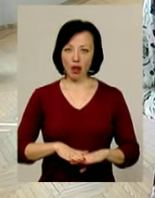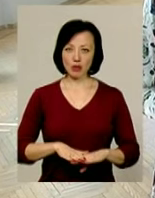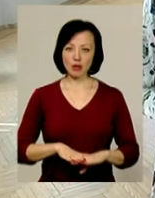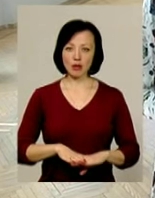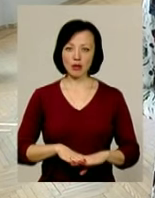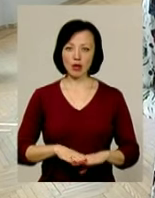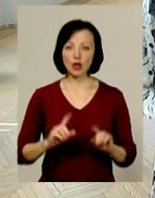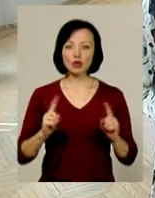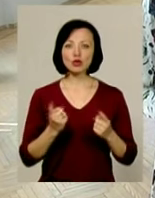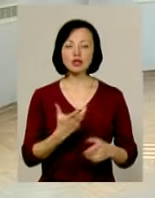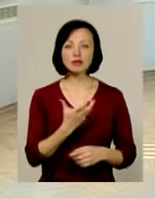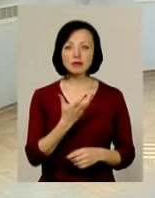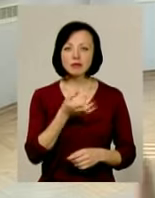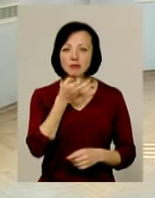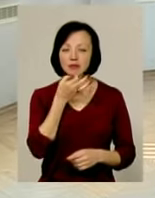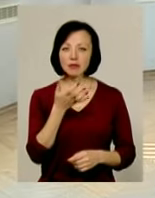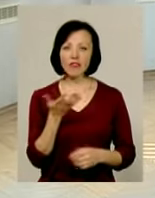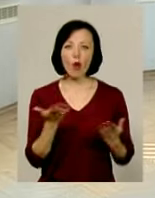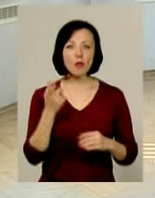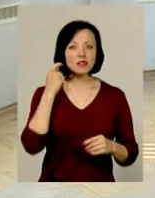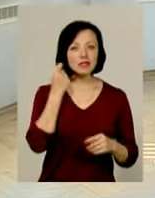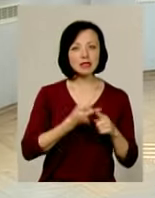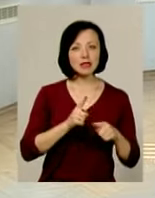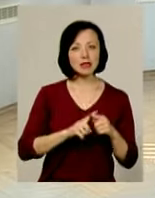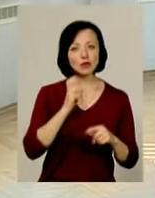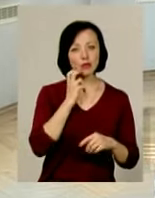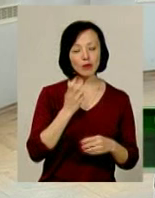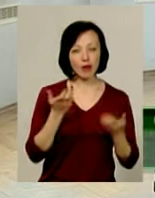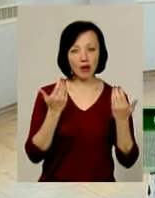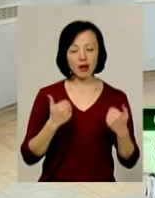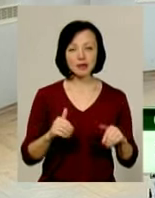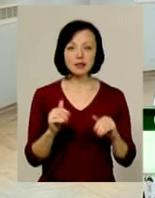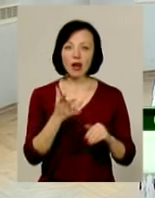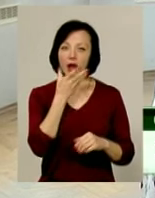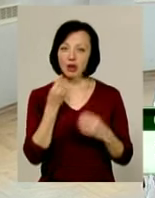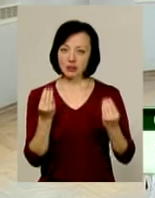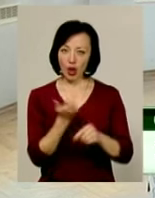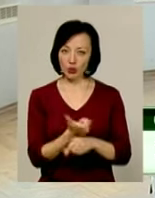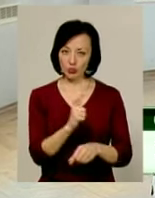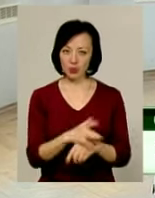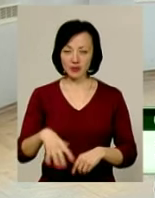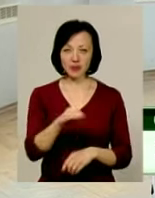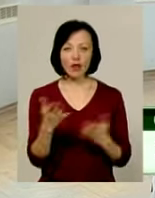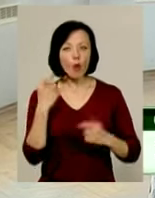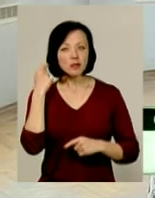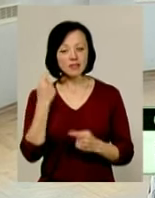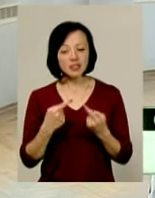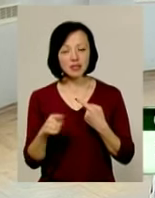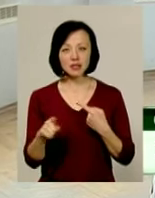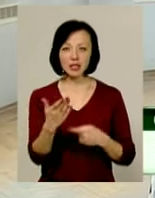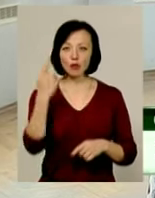Про це це дуже захоплююче. Якомусь віці ти несеш сексуальність і краса домінує над всім. Якомусь віці ти